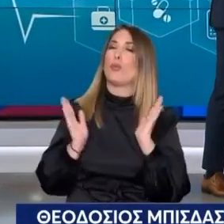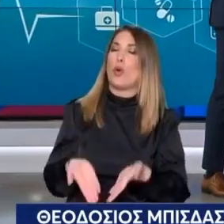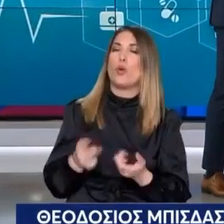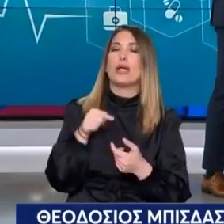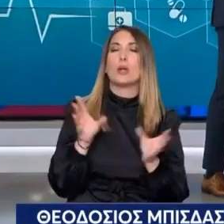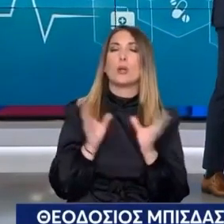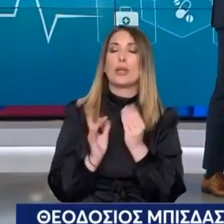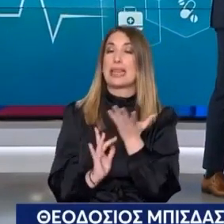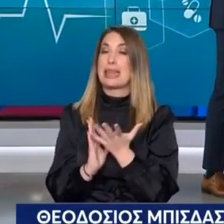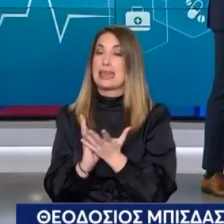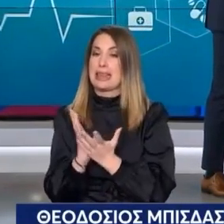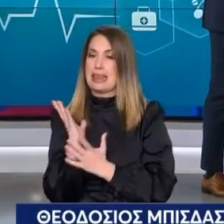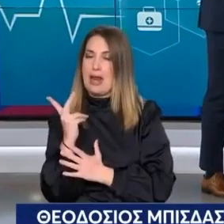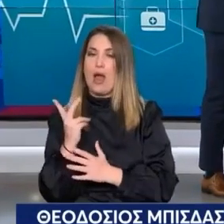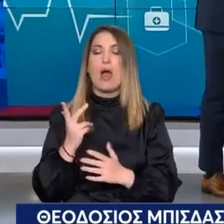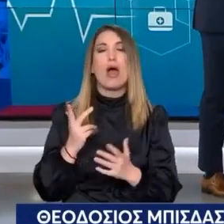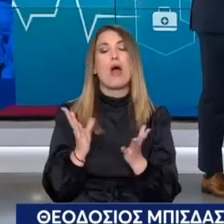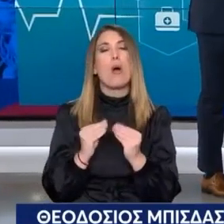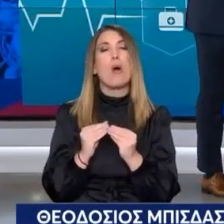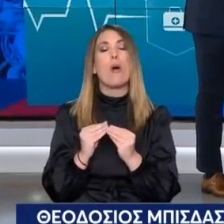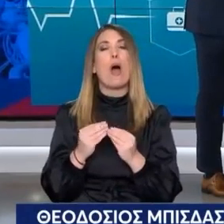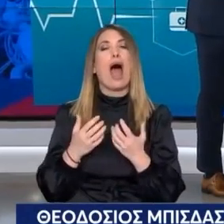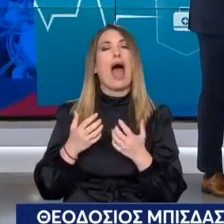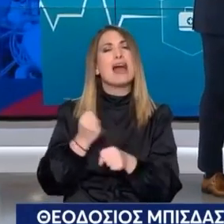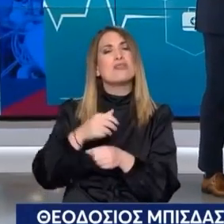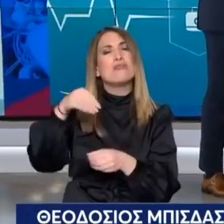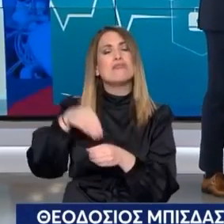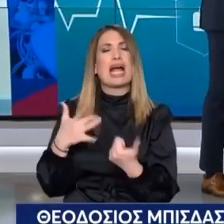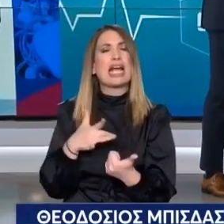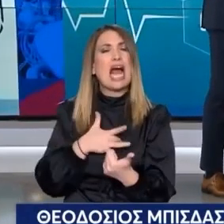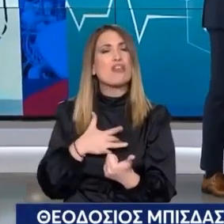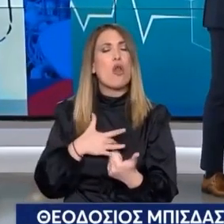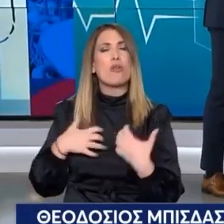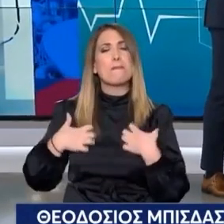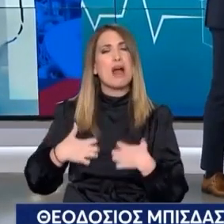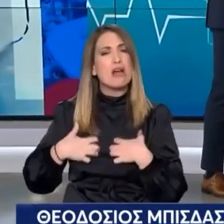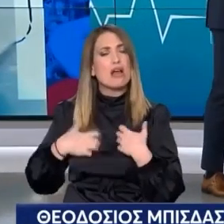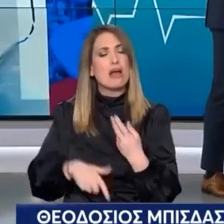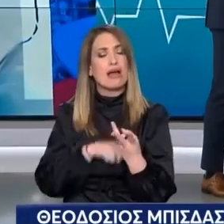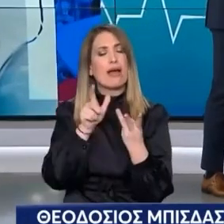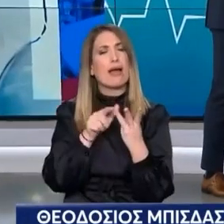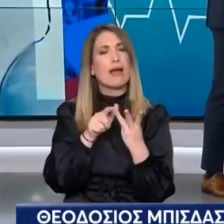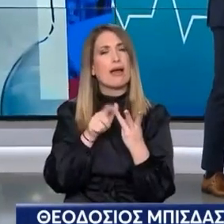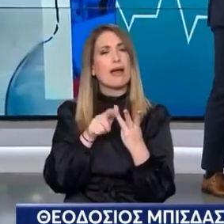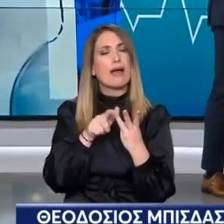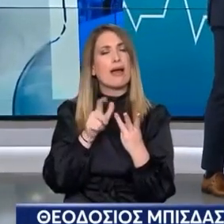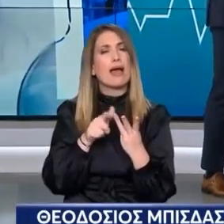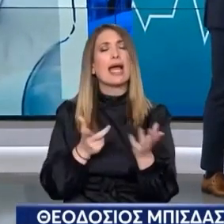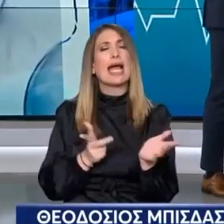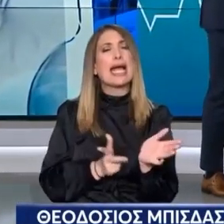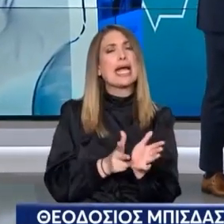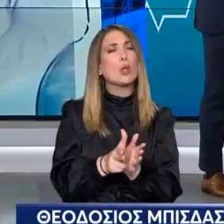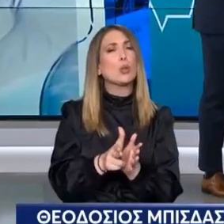Του αιμοδυναμικού εργαστηρίου όπως είναι καρδιολόγοι Επεμβατικοί νευρακτηνολόγοι Αλλά και τον χώρο ενός ανοιχτού χειρουργείου Μπορούμε να κάνουμε και